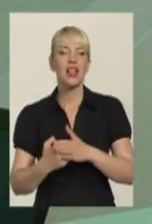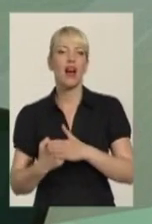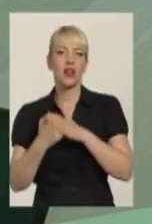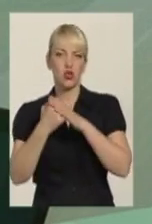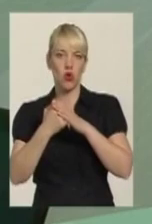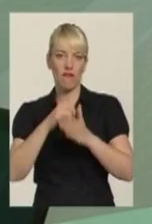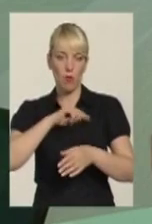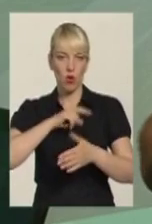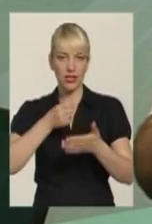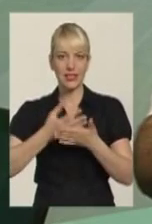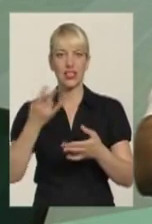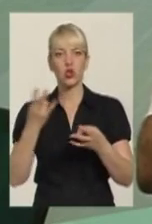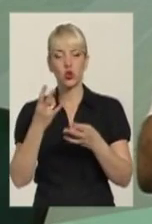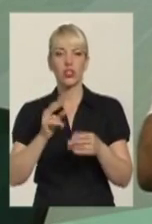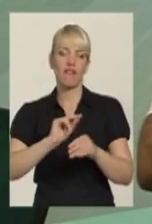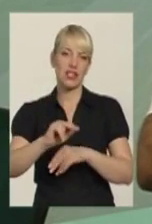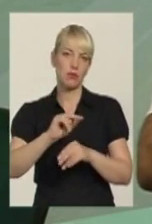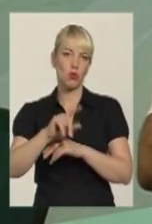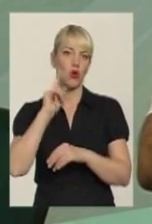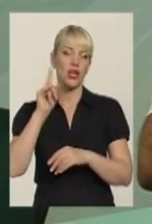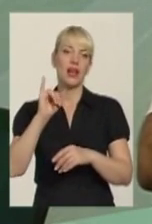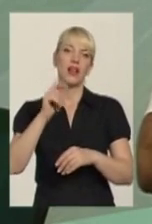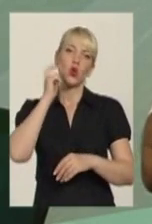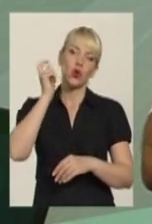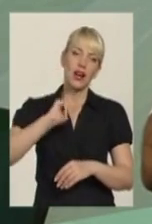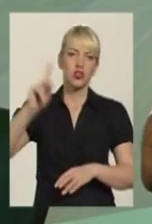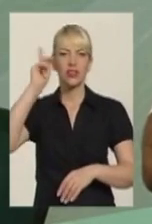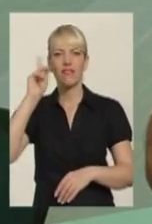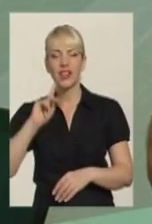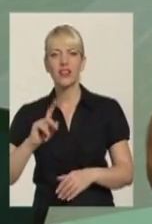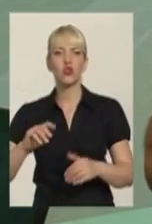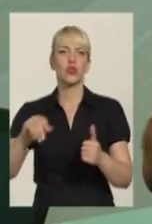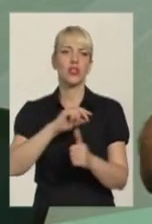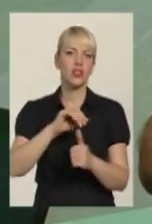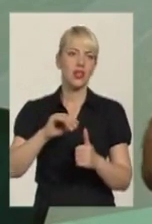І українську, і еврейську, і азербайджанську, і армянську. Сьогодні,